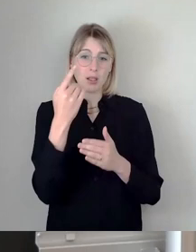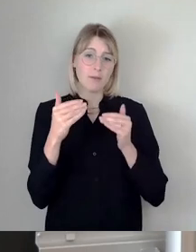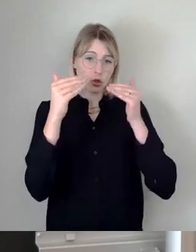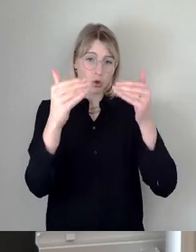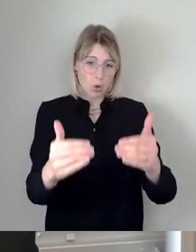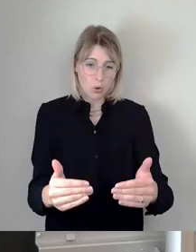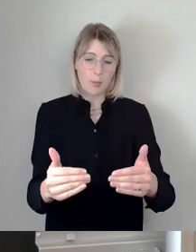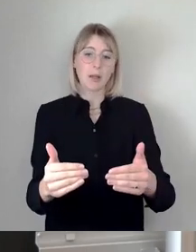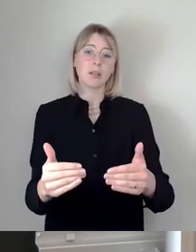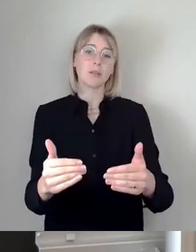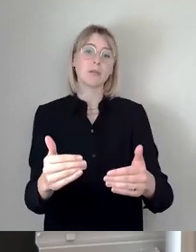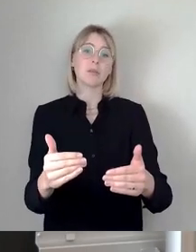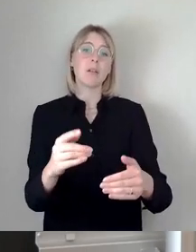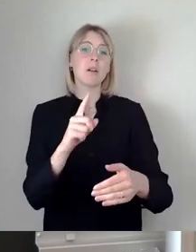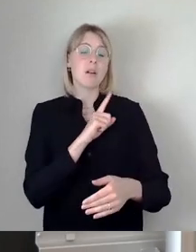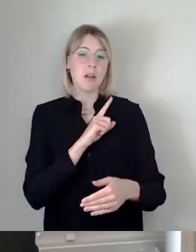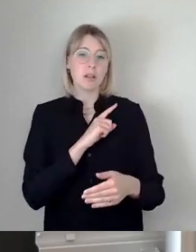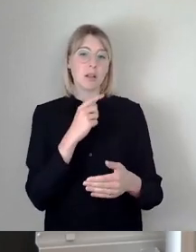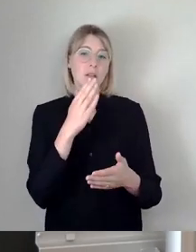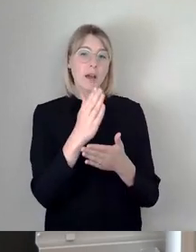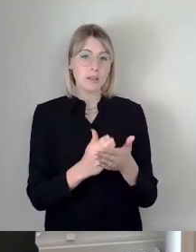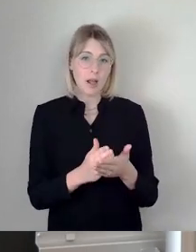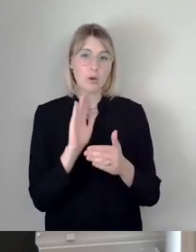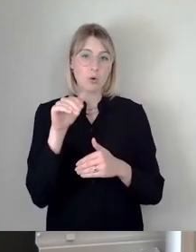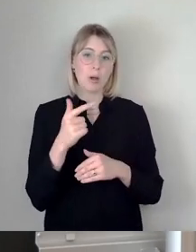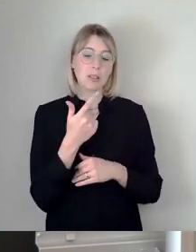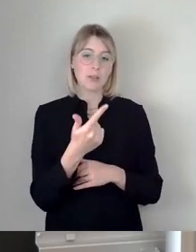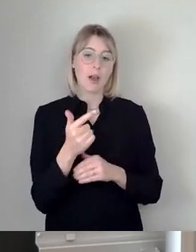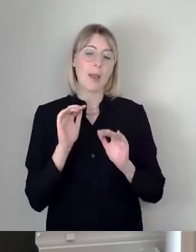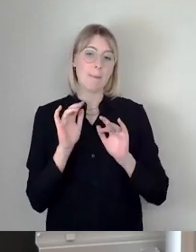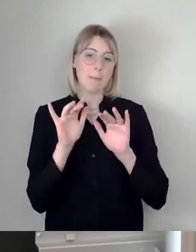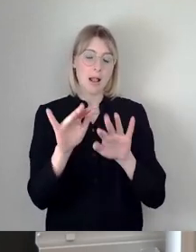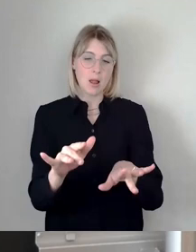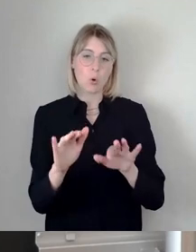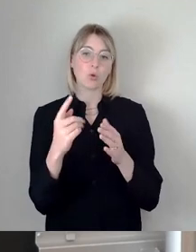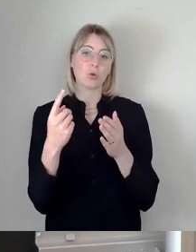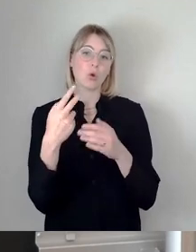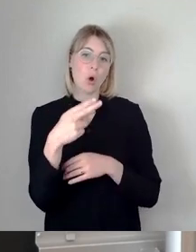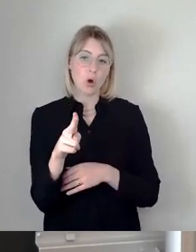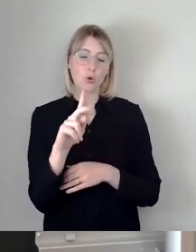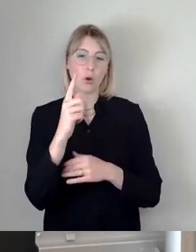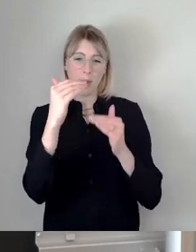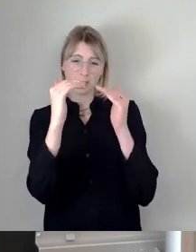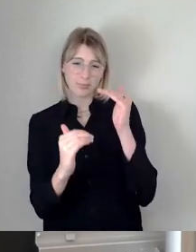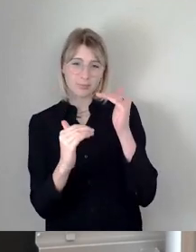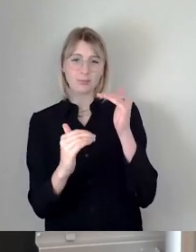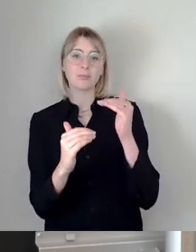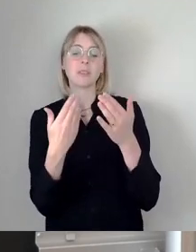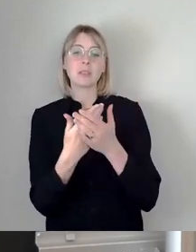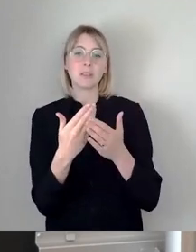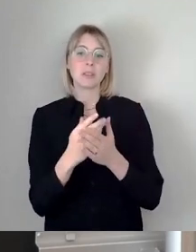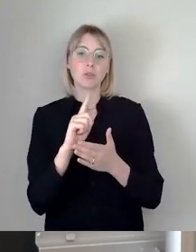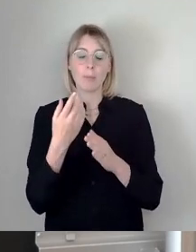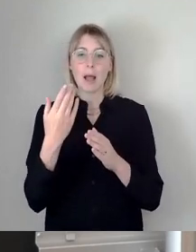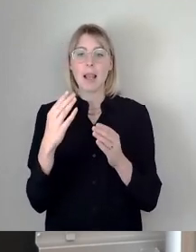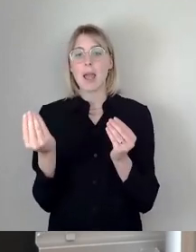Eigenanteil von über zwei Millionen Euro vielleicht doch noch reduzieren kann. Und deswegen haben wir den Ergänzungsantrag